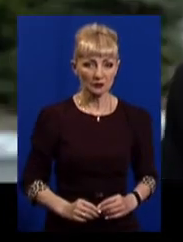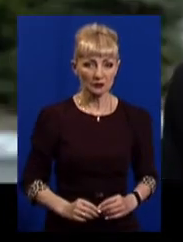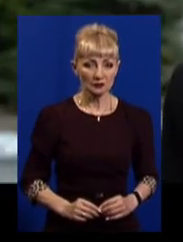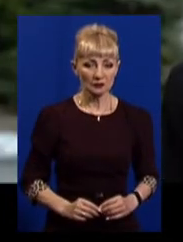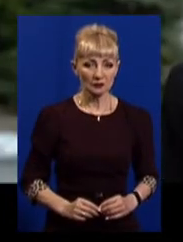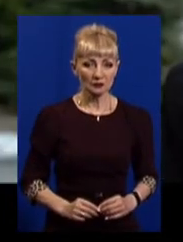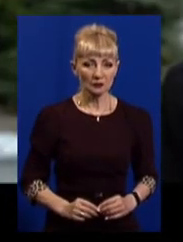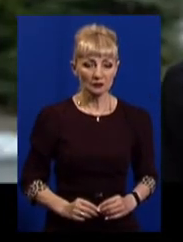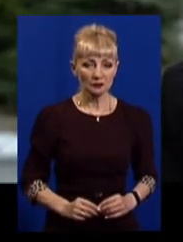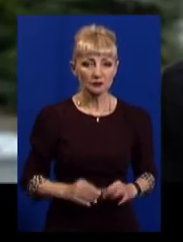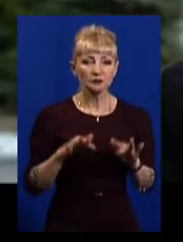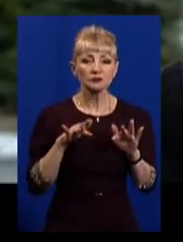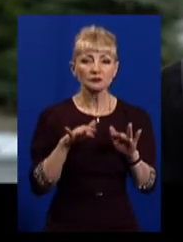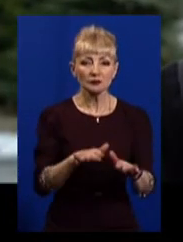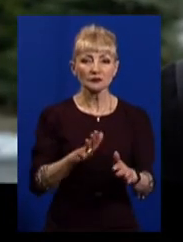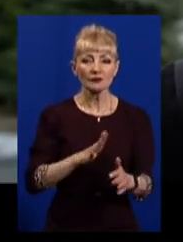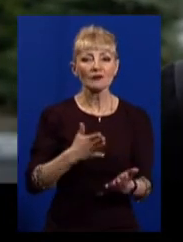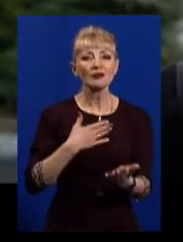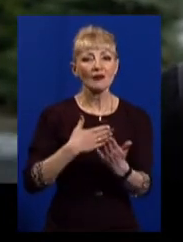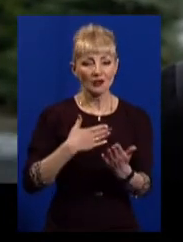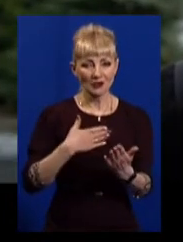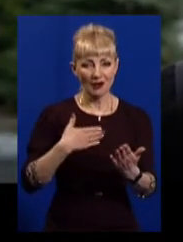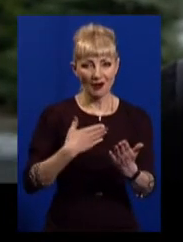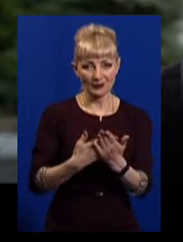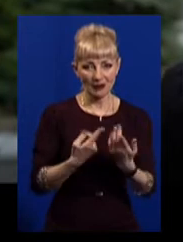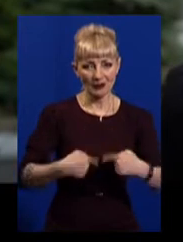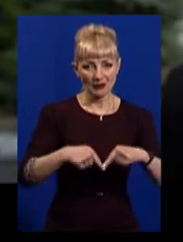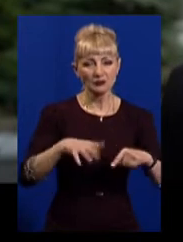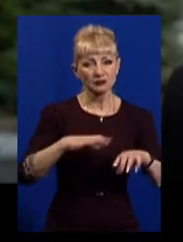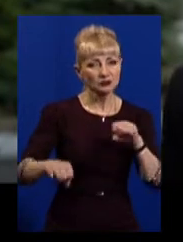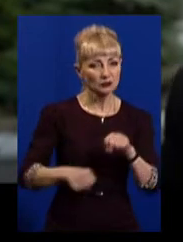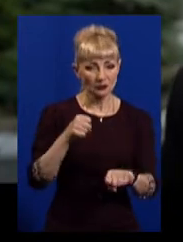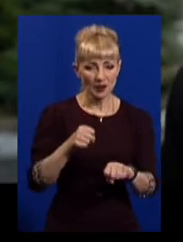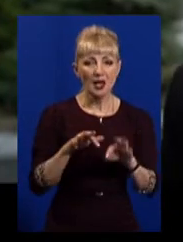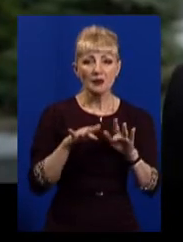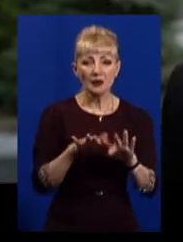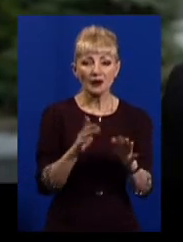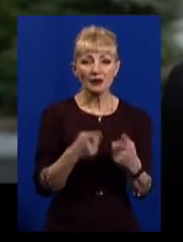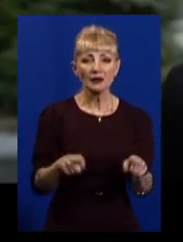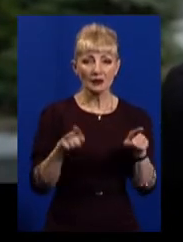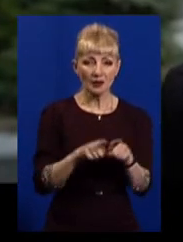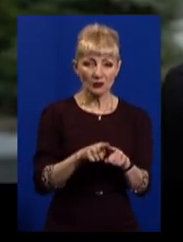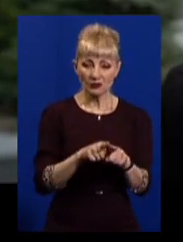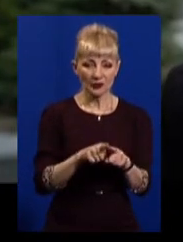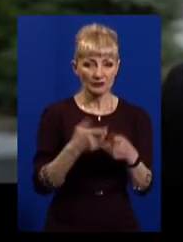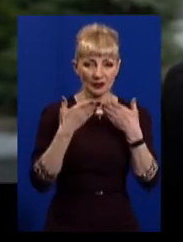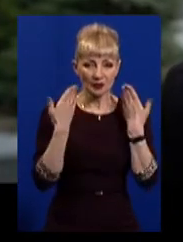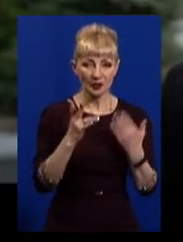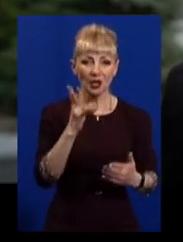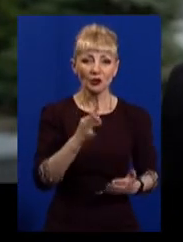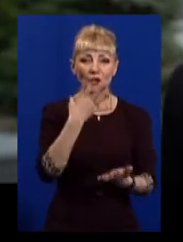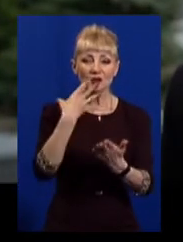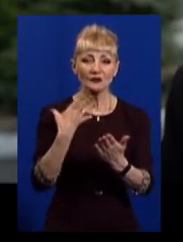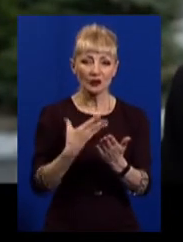Захід був нашою громадськостю зірваний, захід як такий не відбувся, але своє